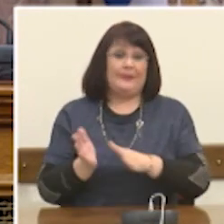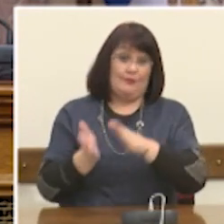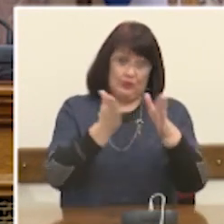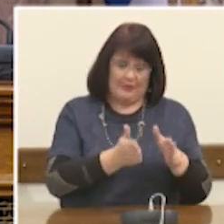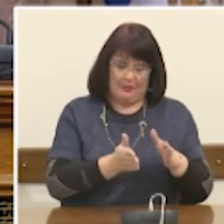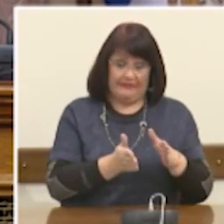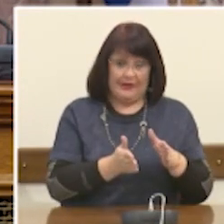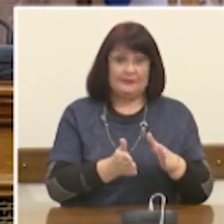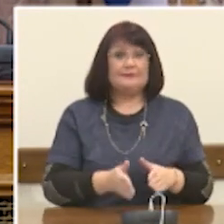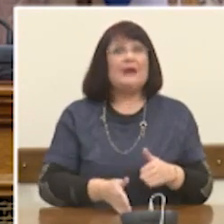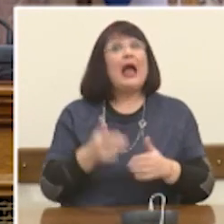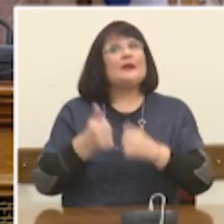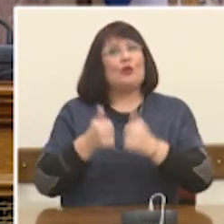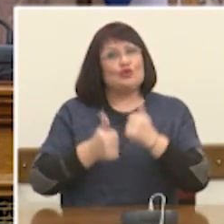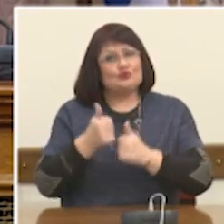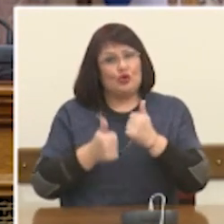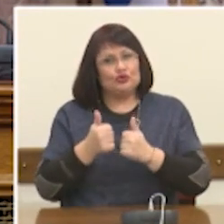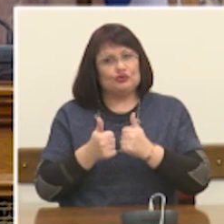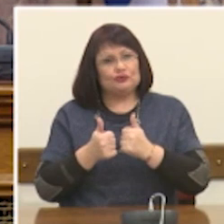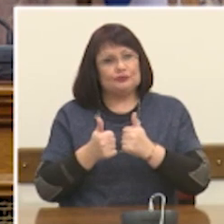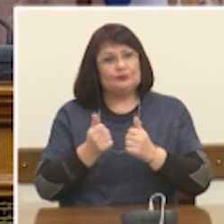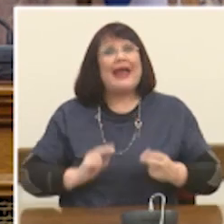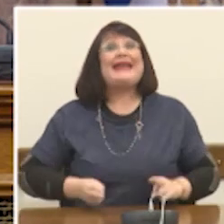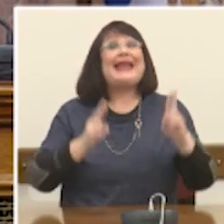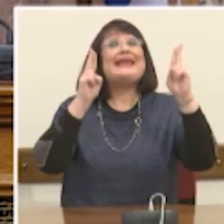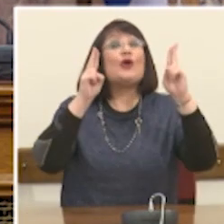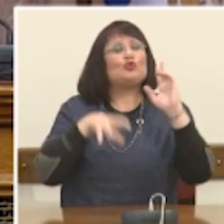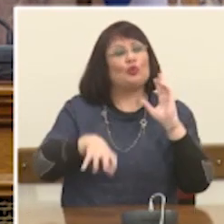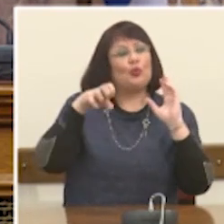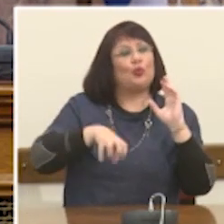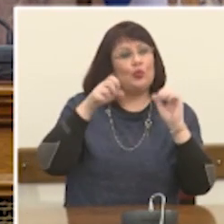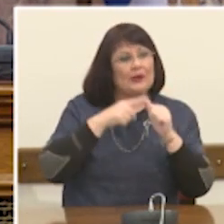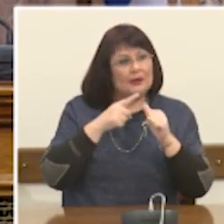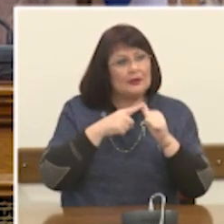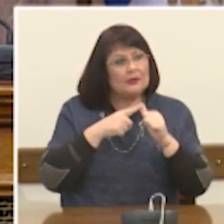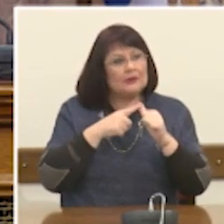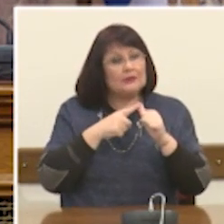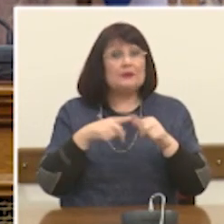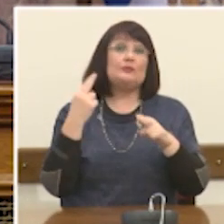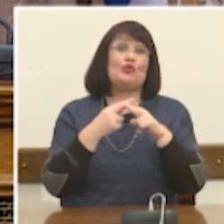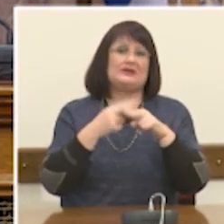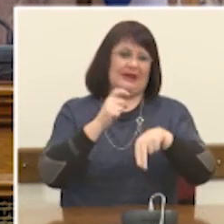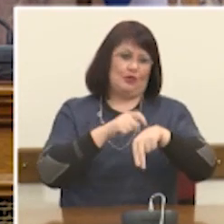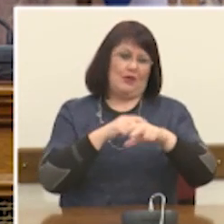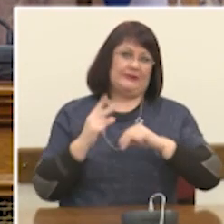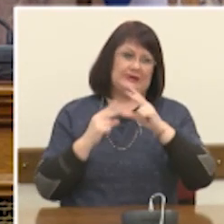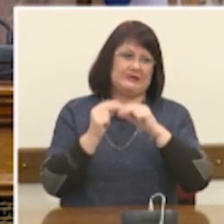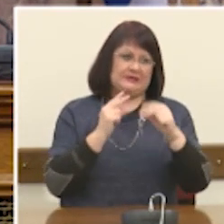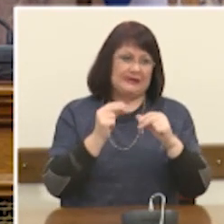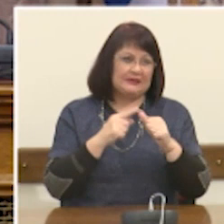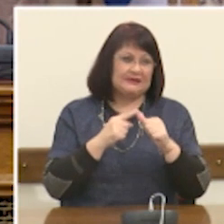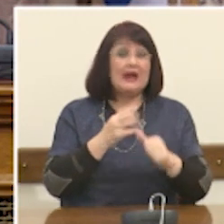ο ανταγωνισμός για ενεργειακούς πόρους κάνει εξαιρετικά επίκαιρη τη συζήτηση για την ανάγκη